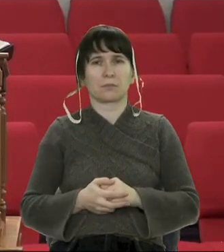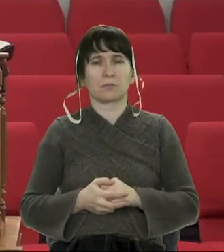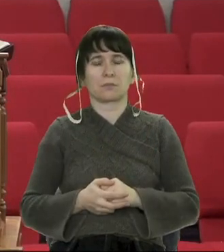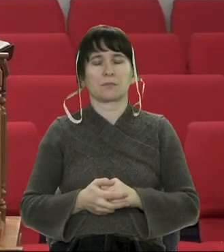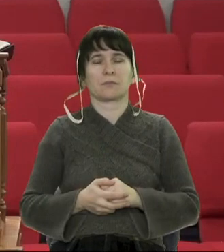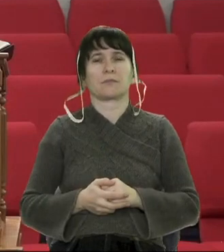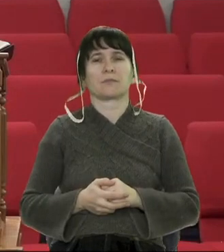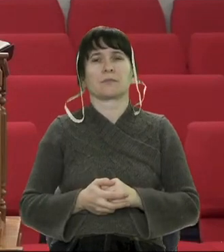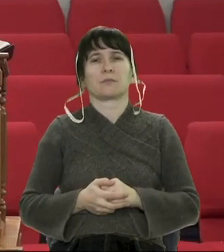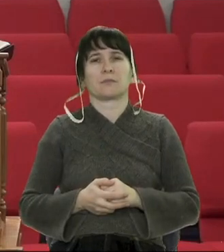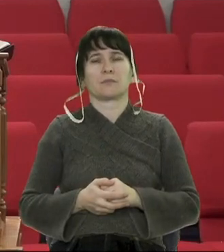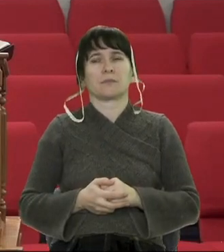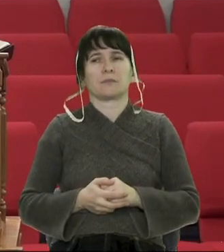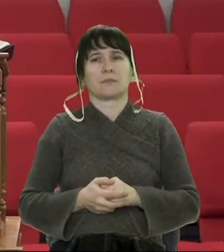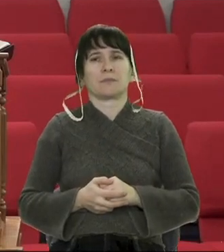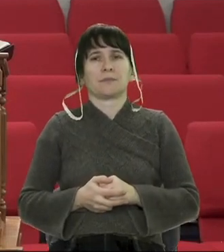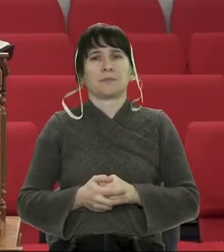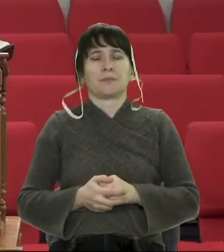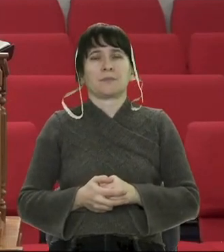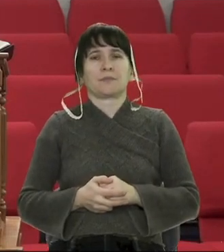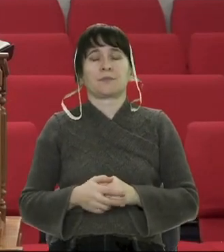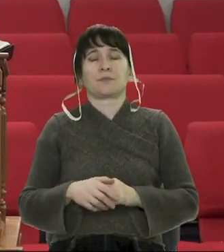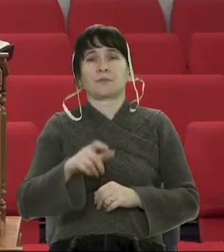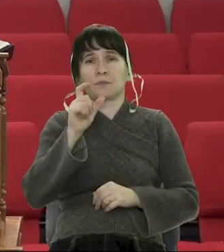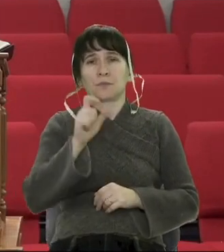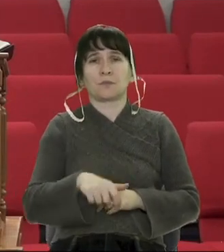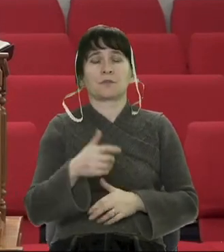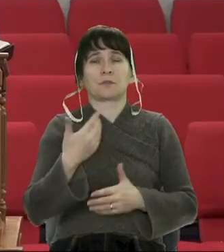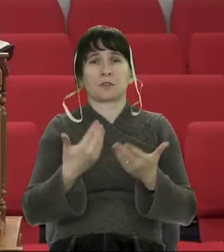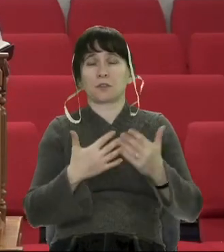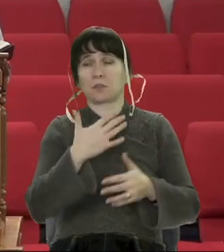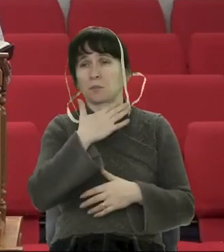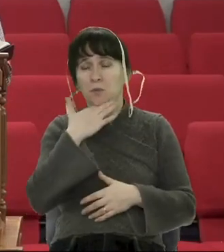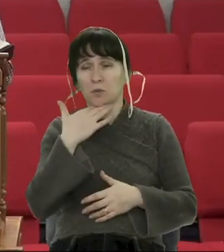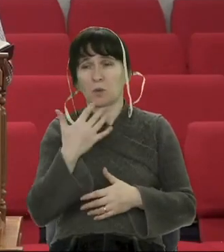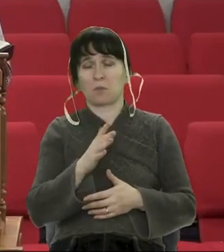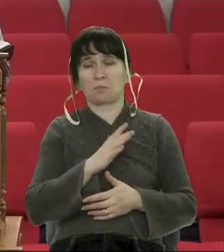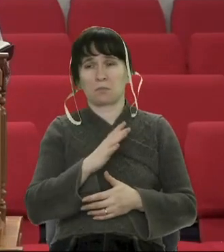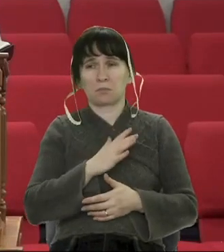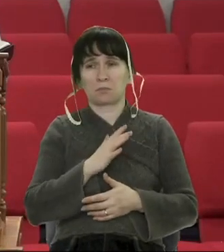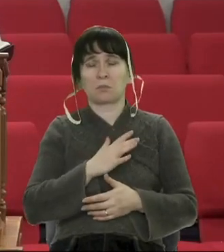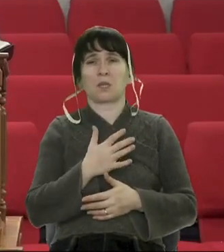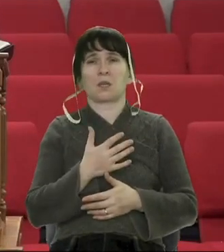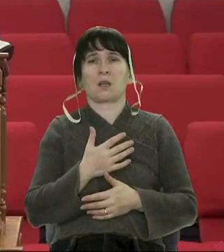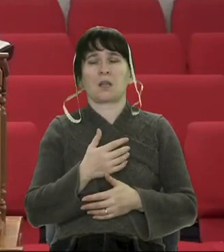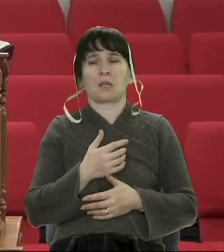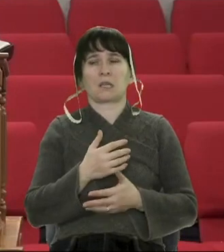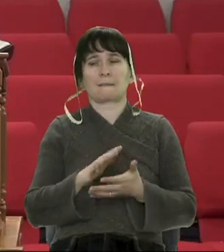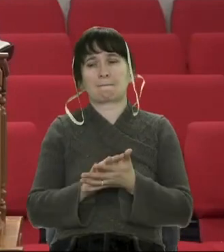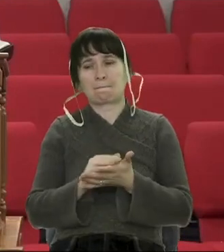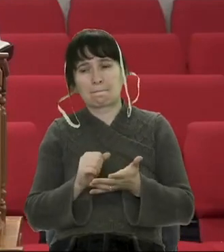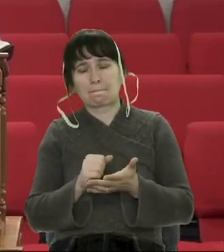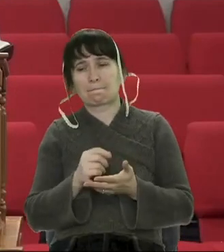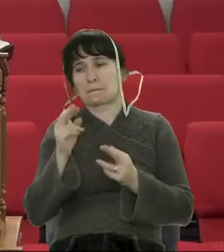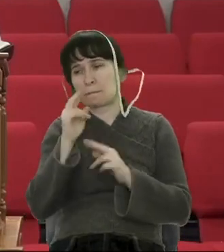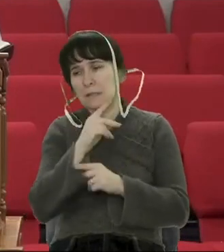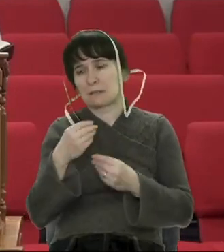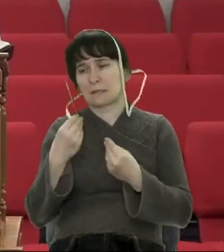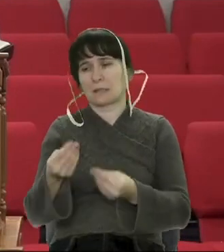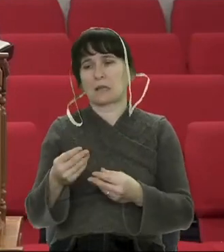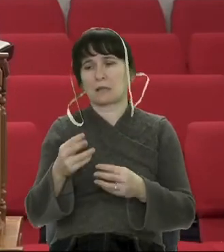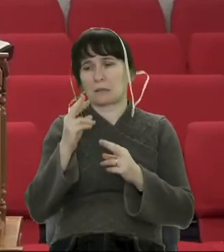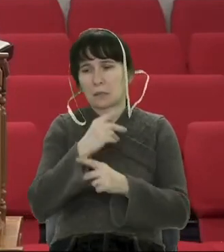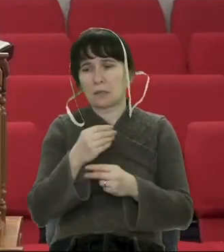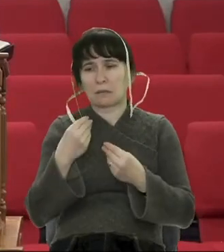Людина вас неодноразово підводила і наразу не визнавала свої її направоти. Буває, зустрічаються такі речі.